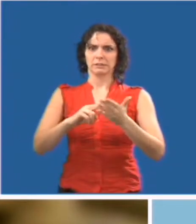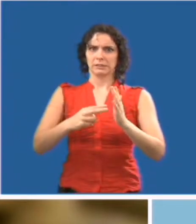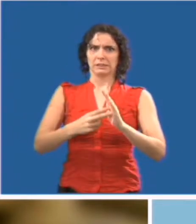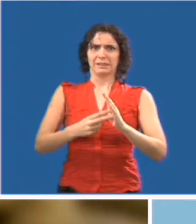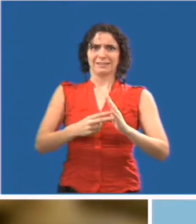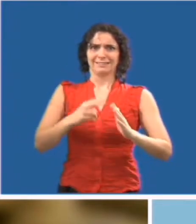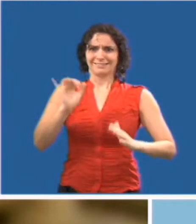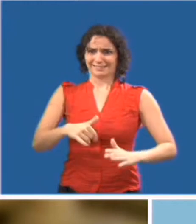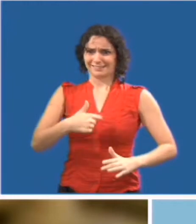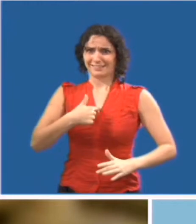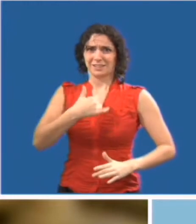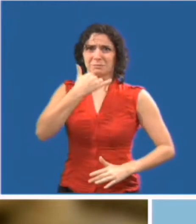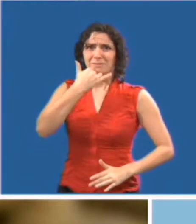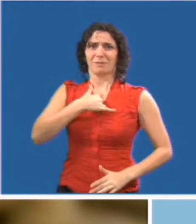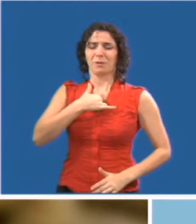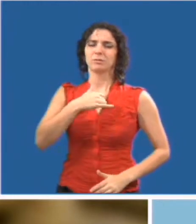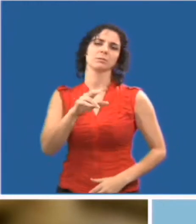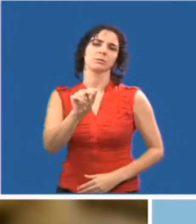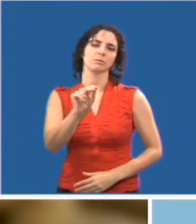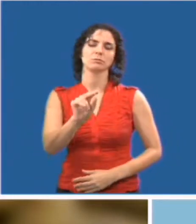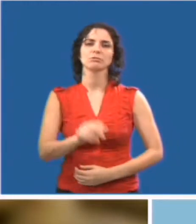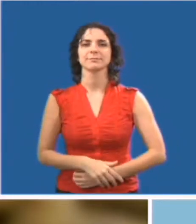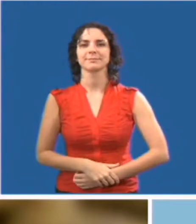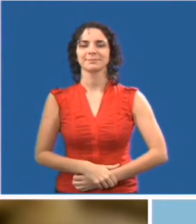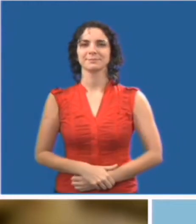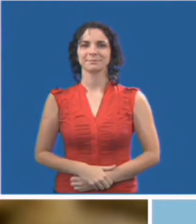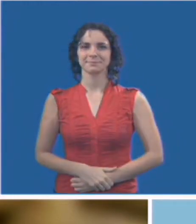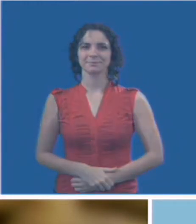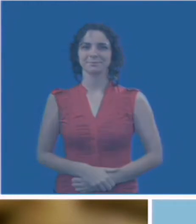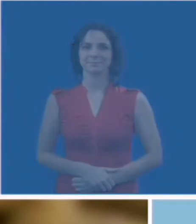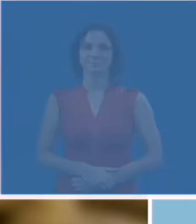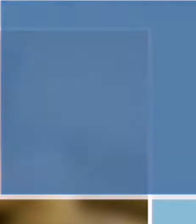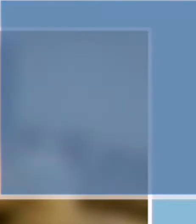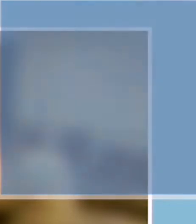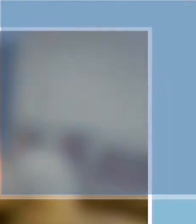voir avec vous personnellement en tant que fournisseur de services.